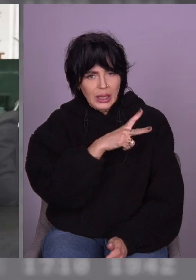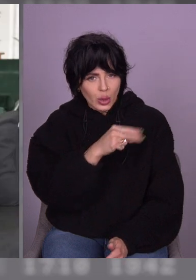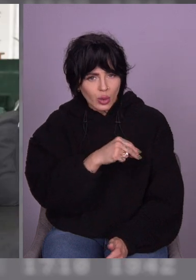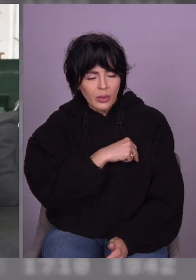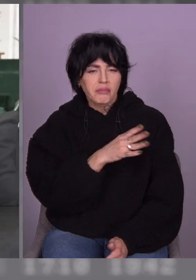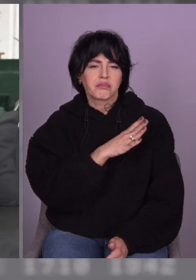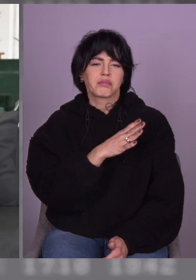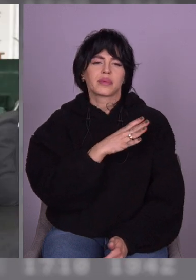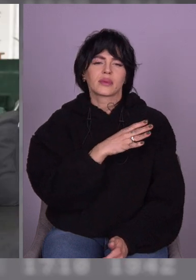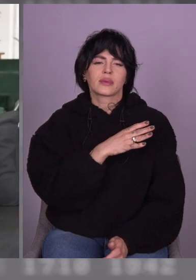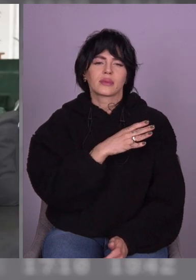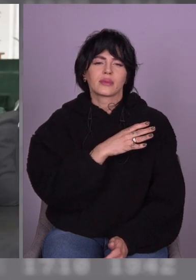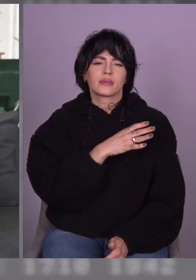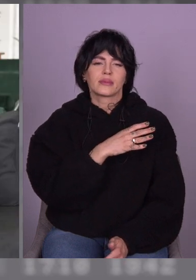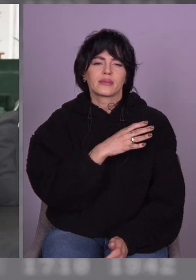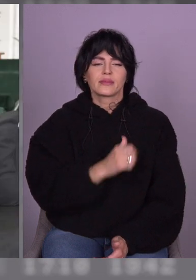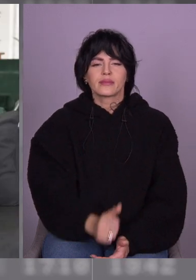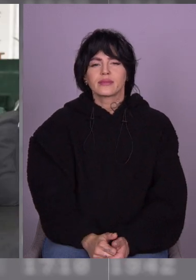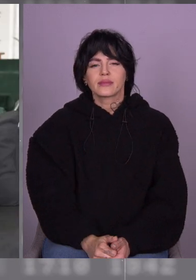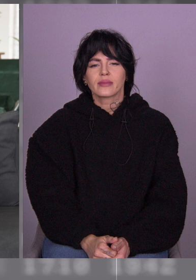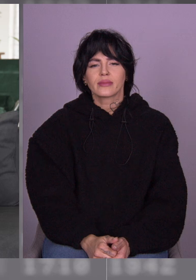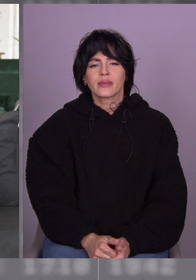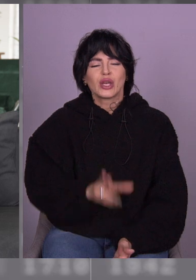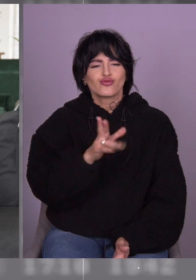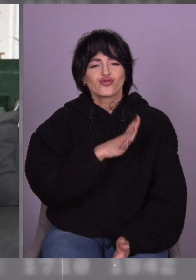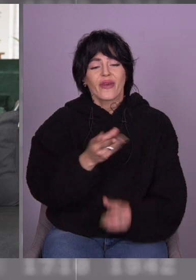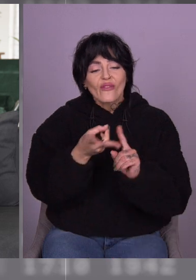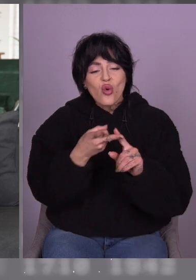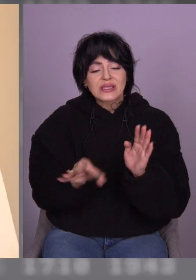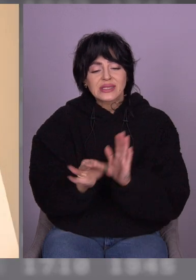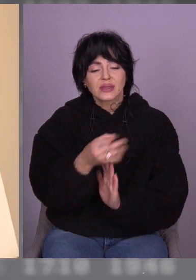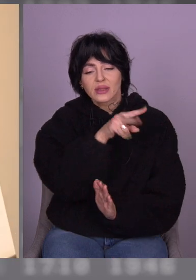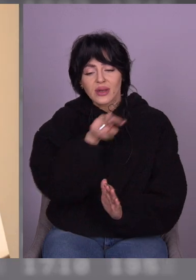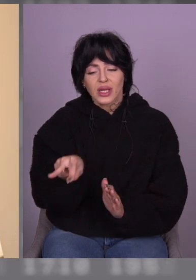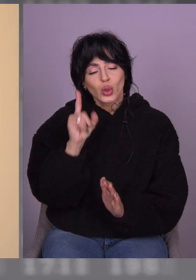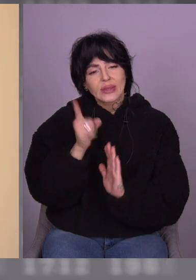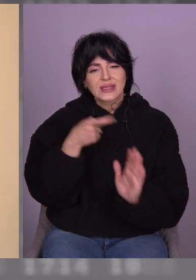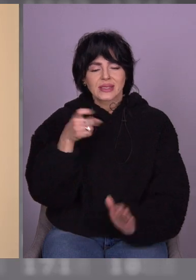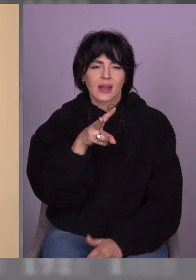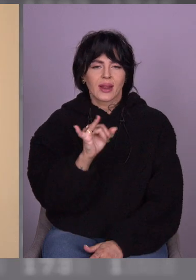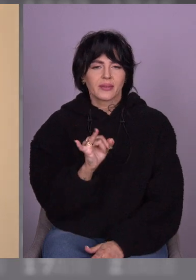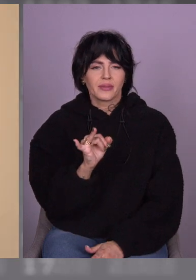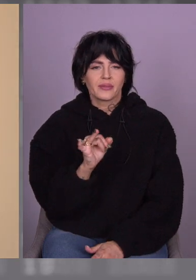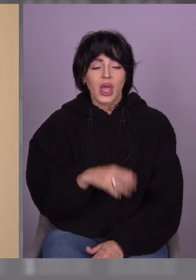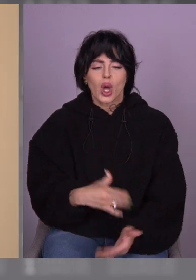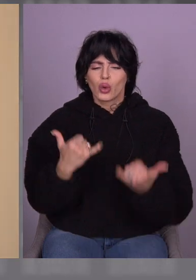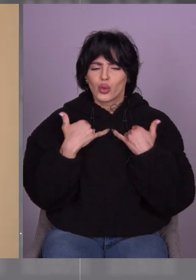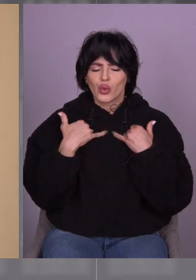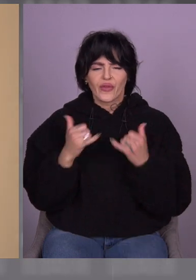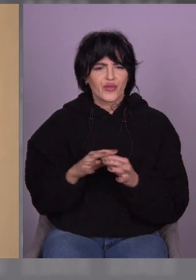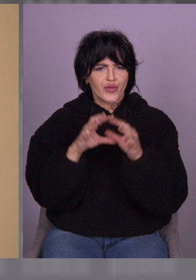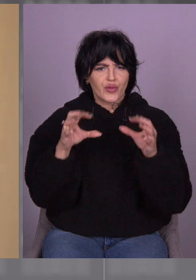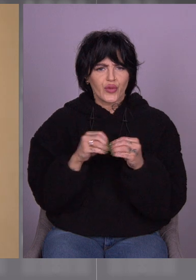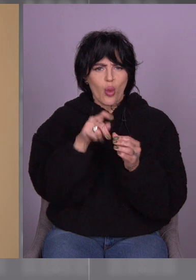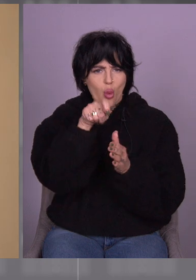Робимо ставки на наступний натяк. Сподіваюся, що це спрацює. Ну що, у нас все під контролем,